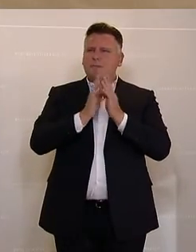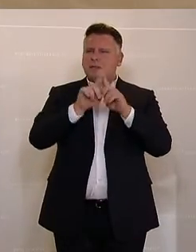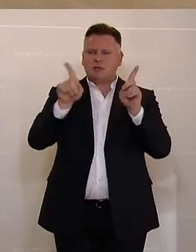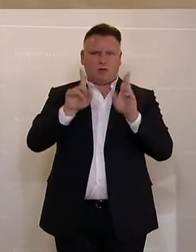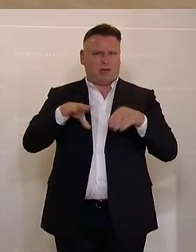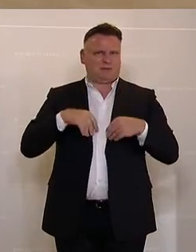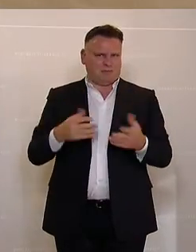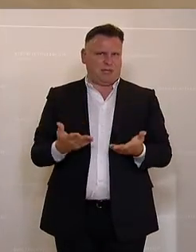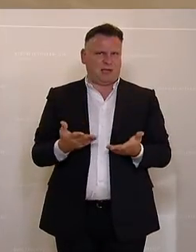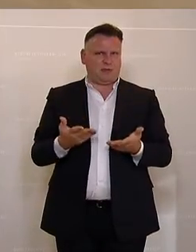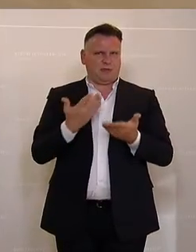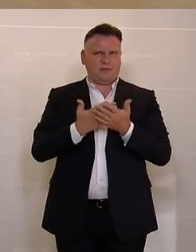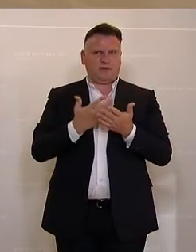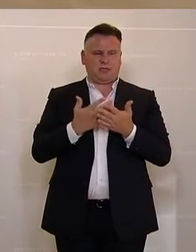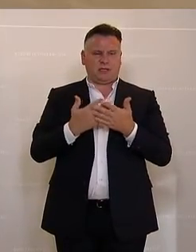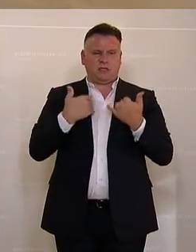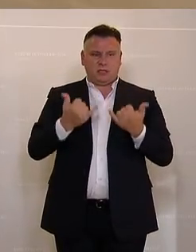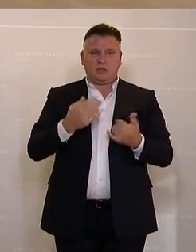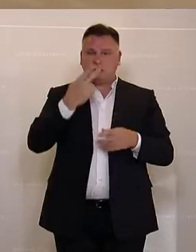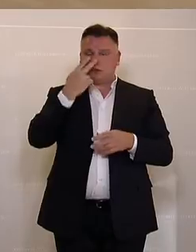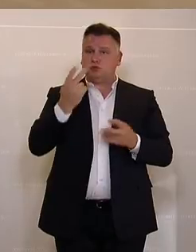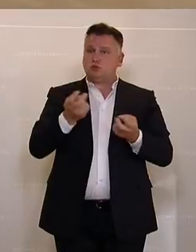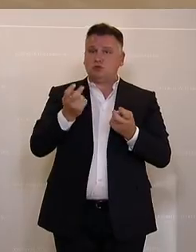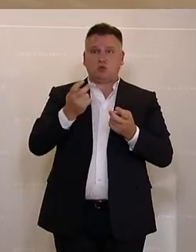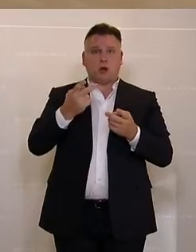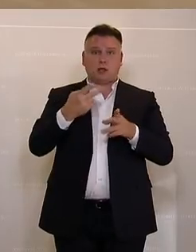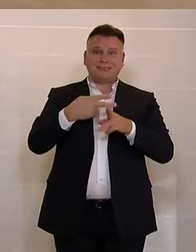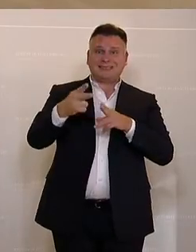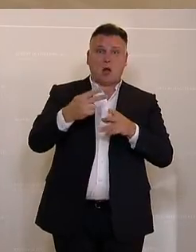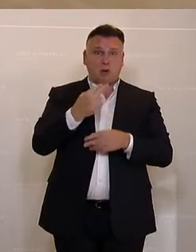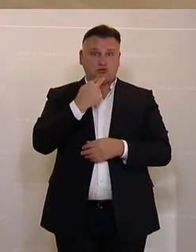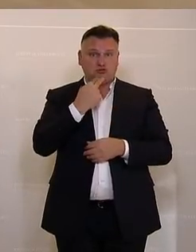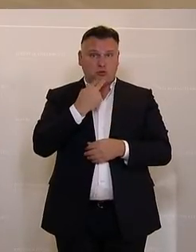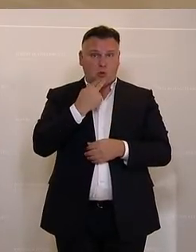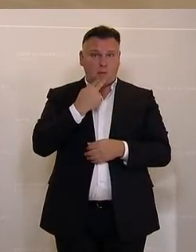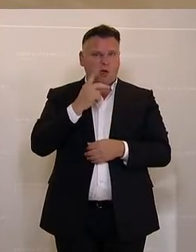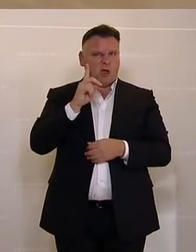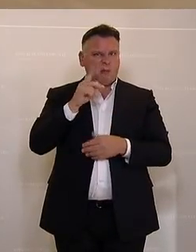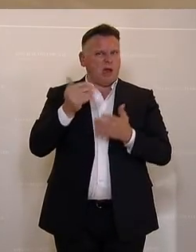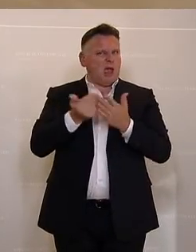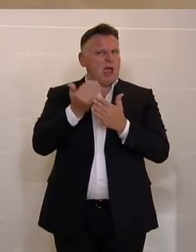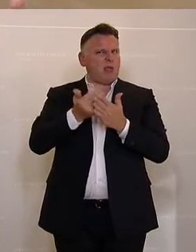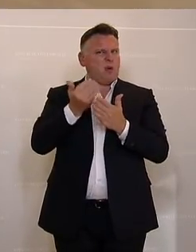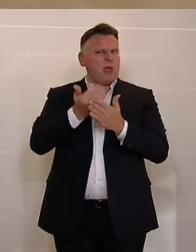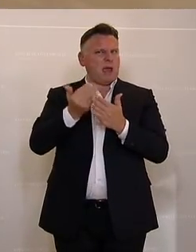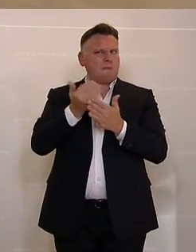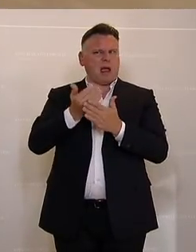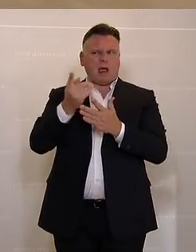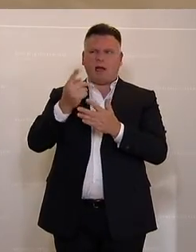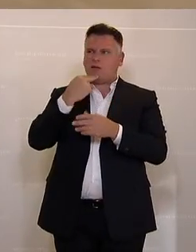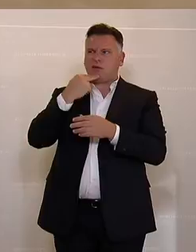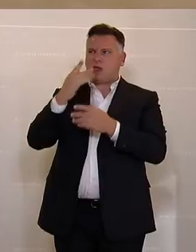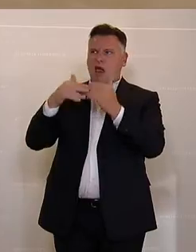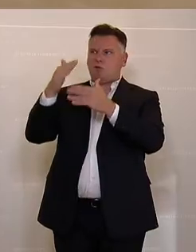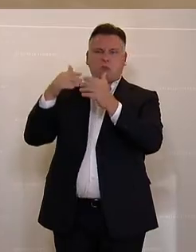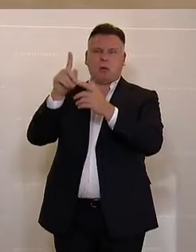kann nicht sein, dass wir nach sauberen Strom schreien, aber den Ausbau der Erneuerbaren blockieren. Und